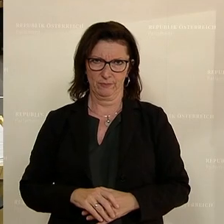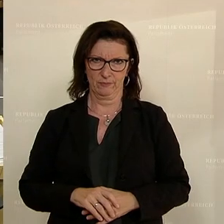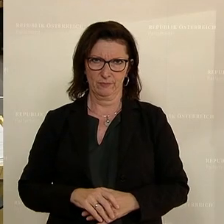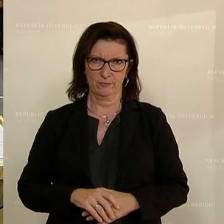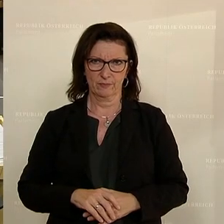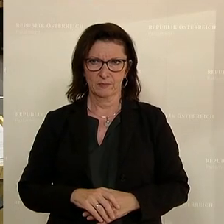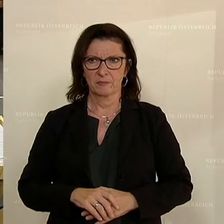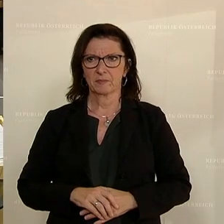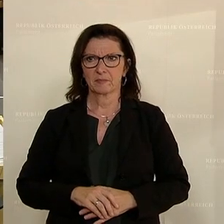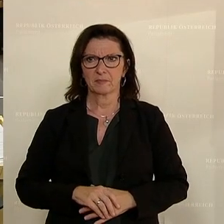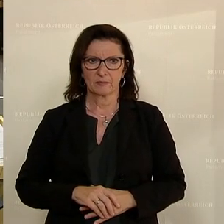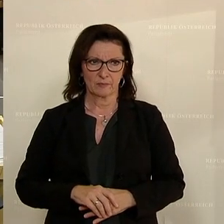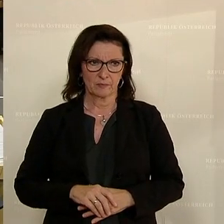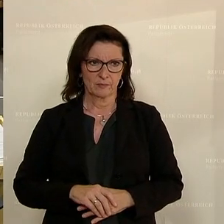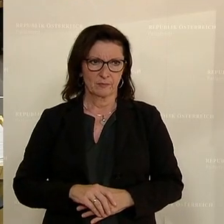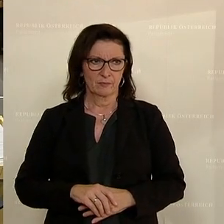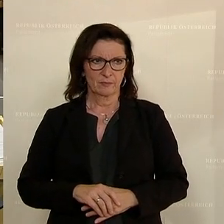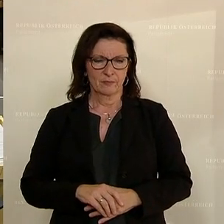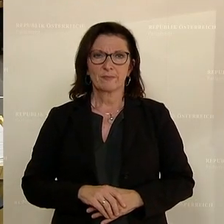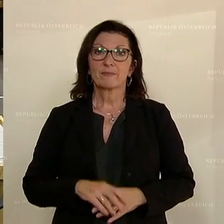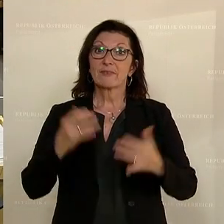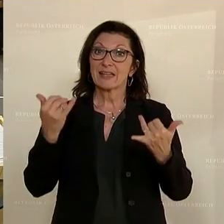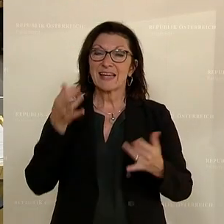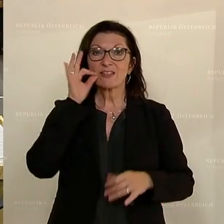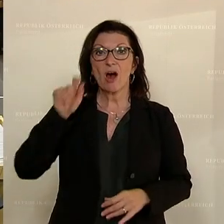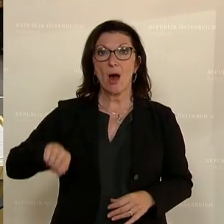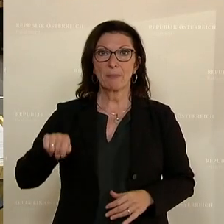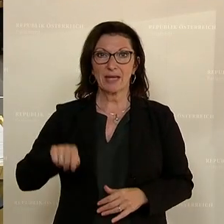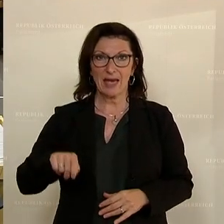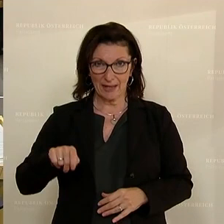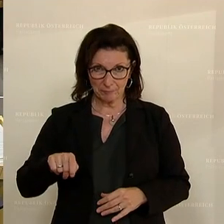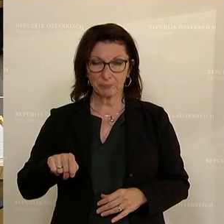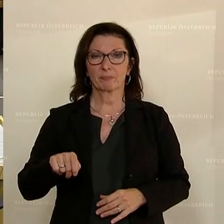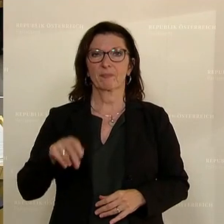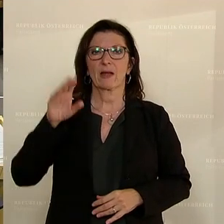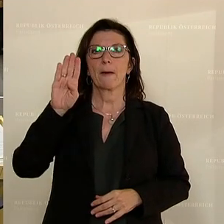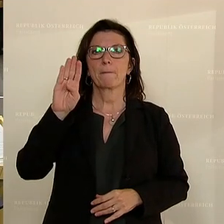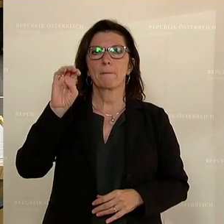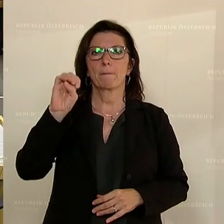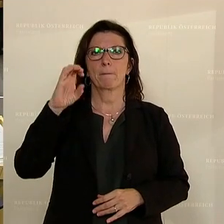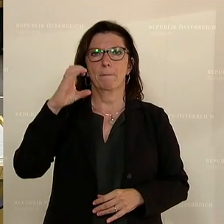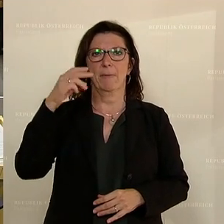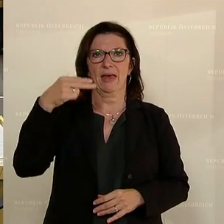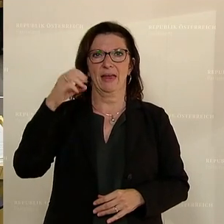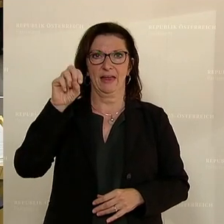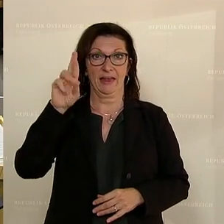So Karl Schmidthofer von der ÖVP und Ruth Becher von der SPÖ